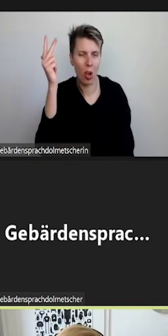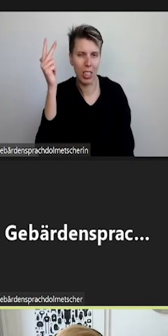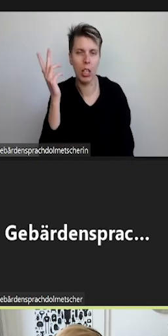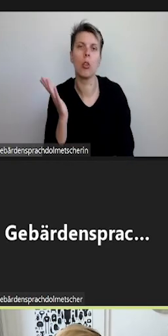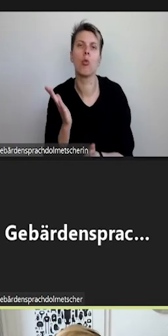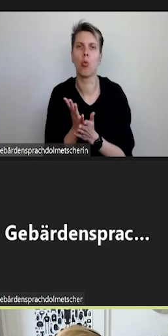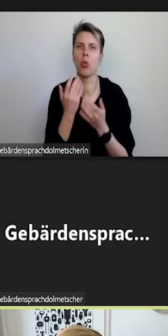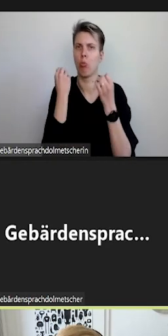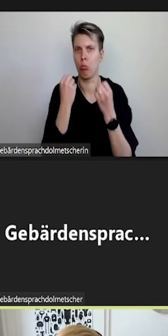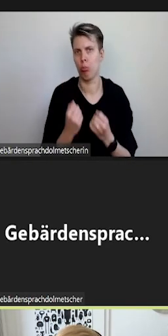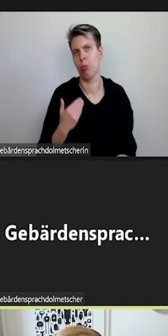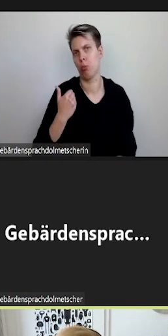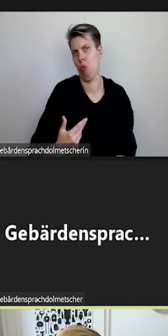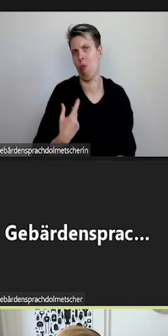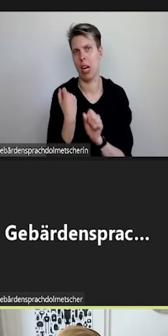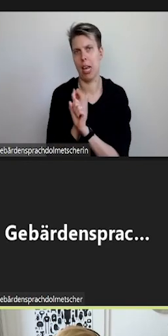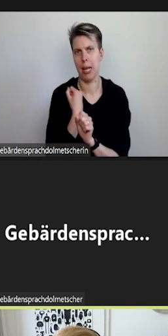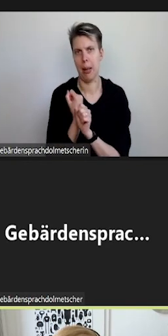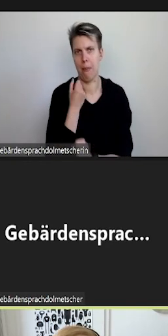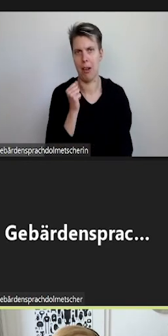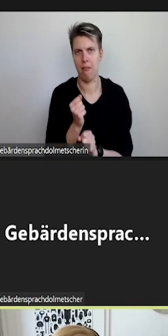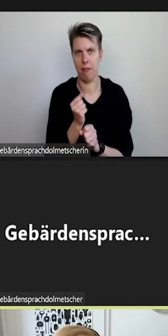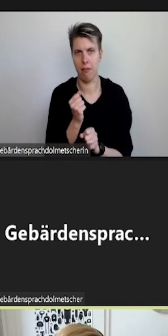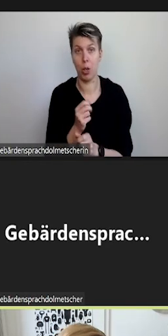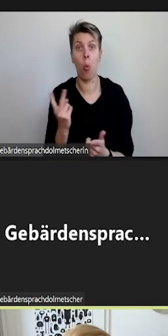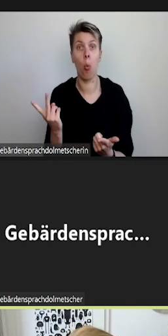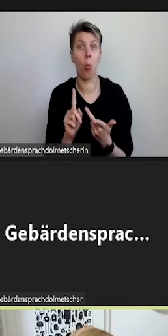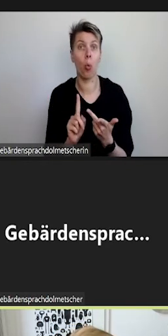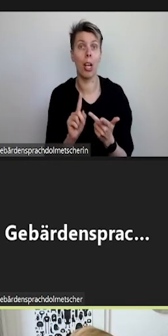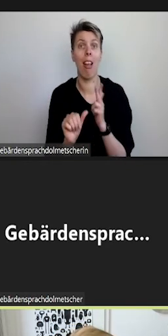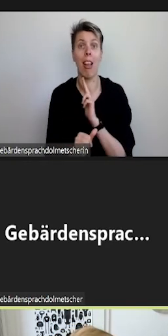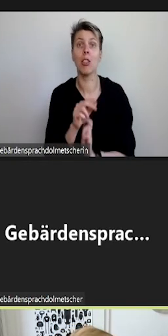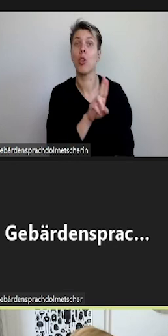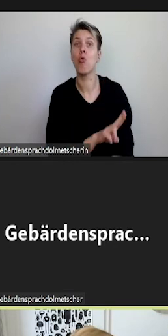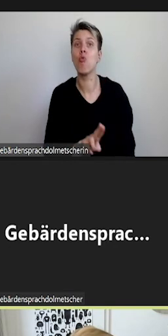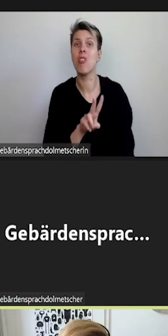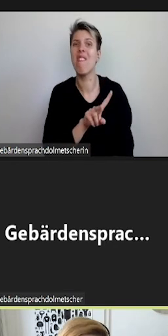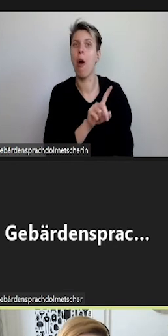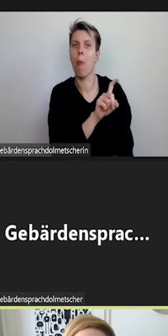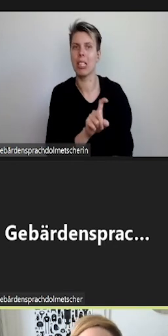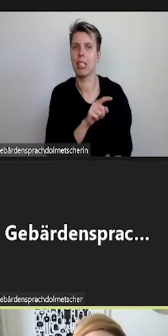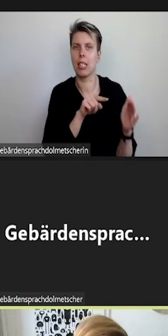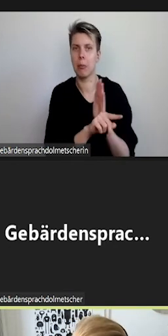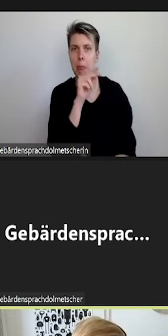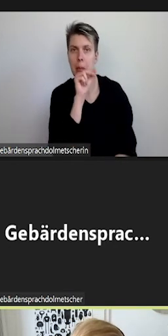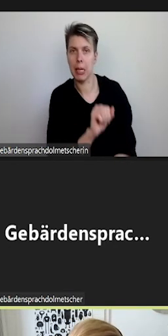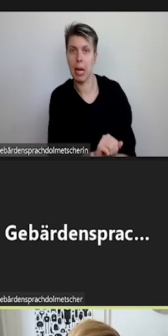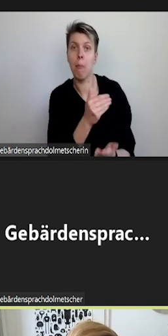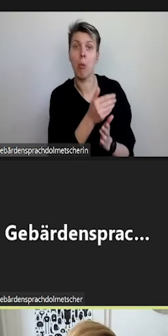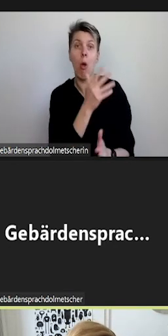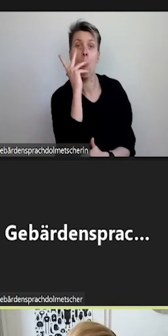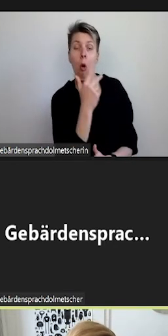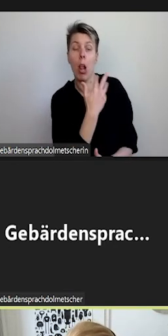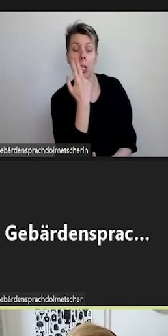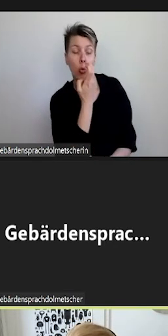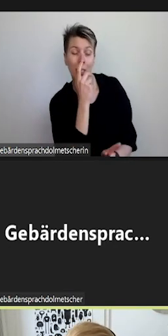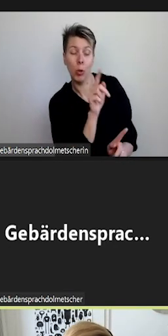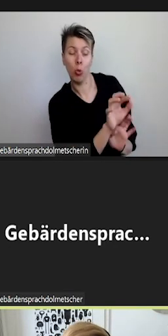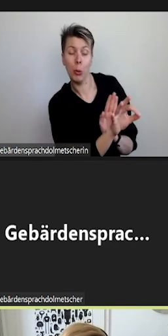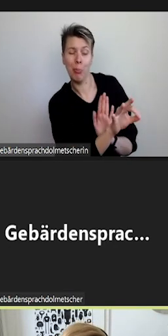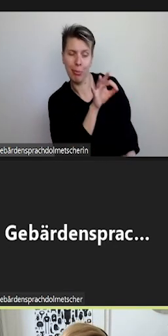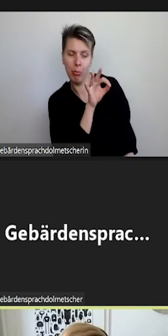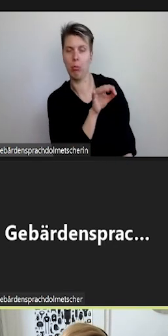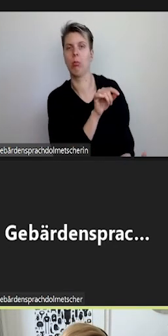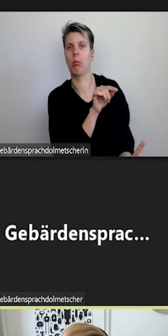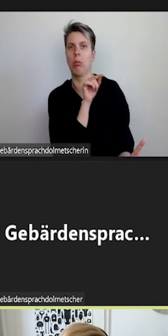überwiegend der Fall. Oder man kann eben auch zuerst ins UniVZ gehen, eine Vorlesung suchen und aufrufen und wird da dann